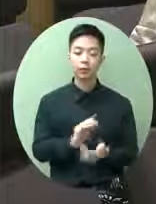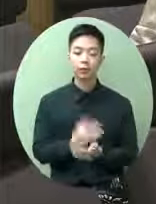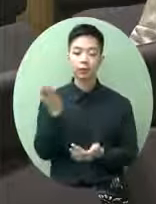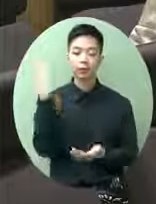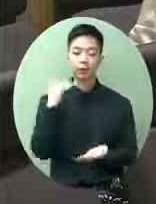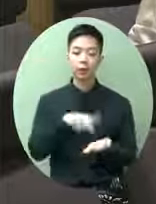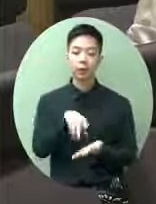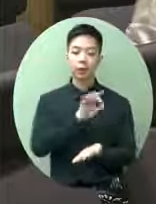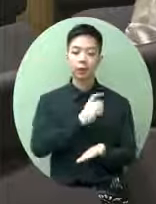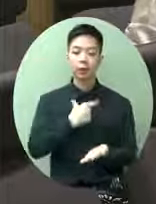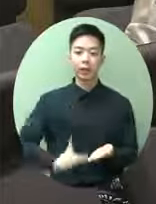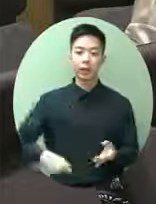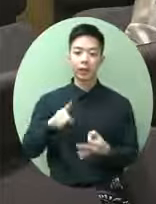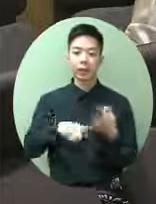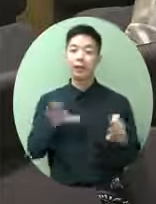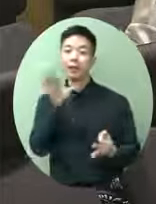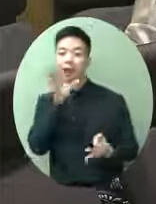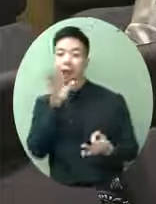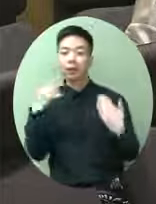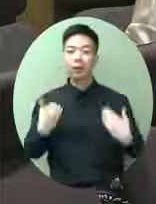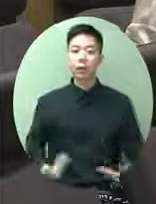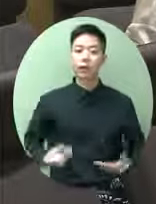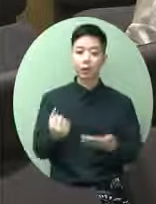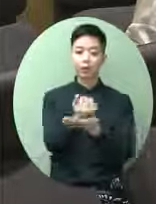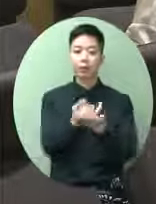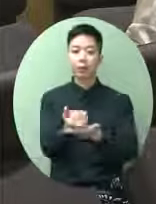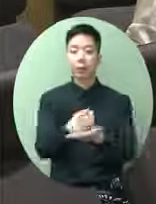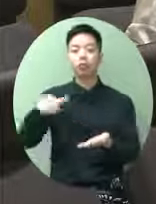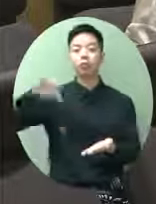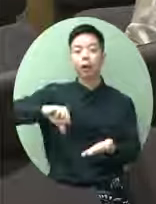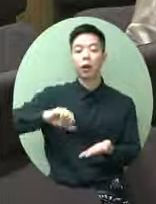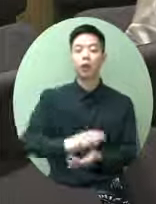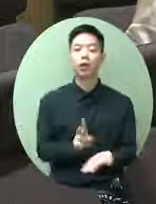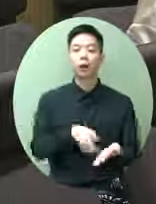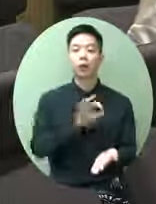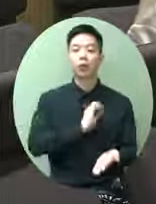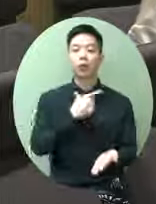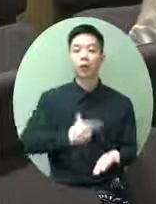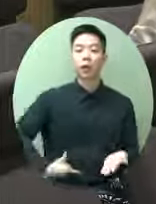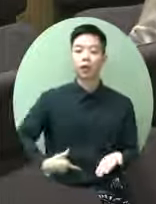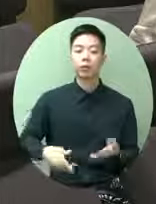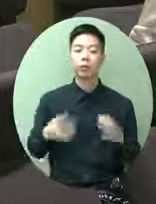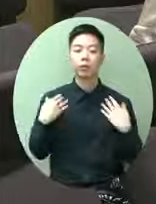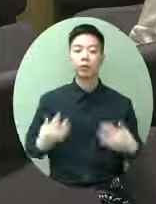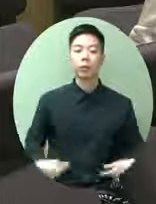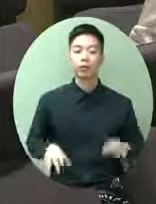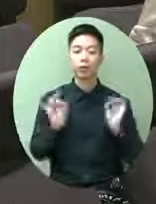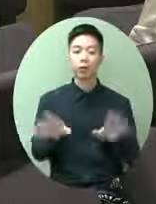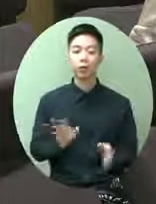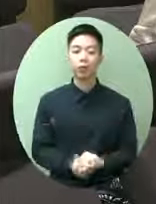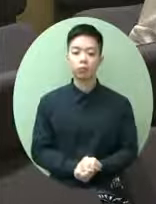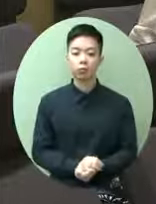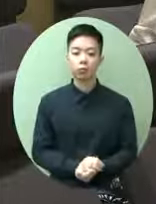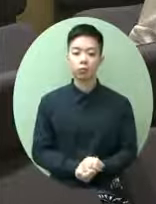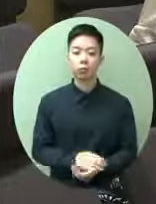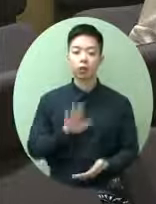法會議員鄭松泰就是過不了資格審查就沒有他的立法會議席理據資格審查委員